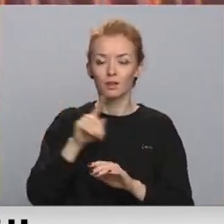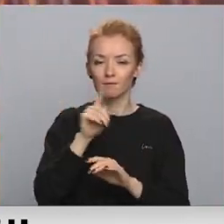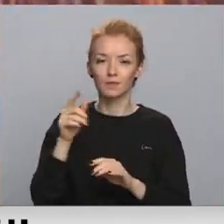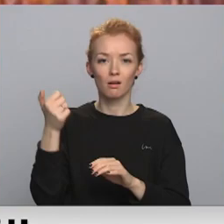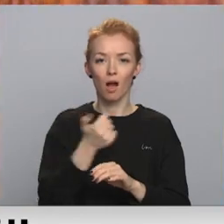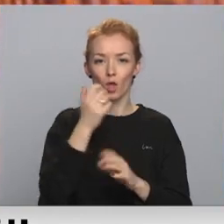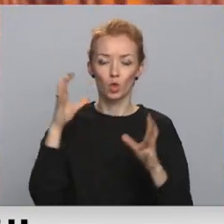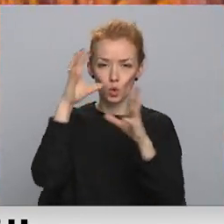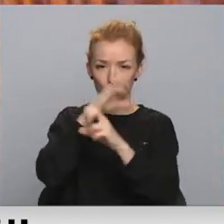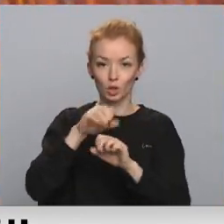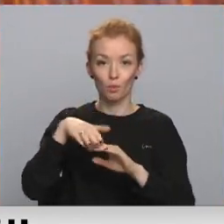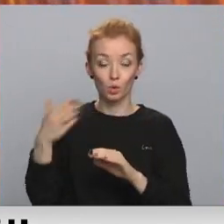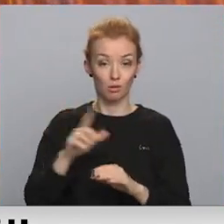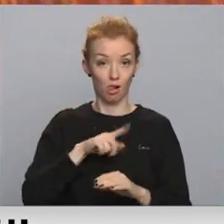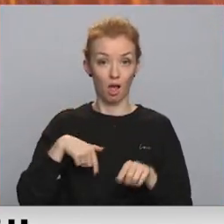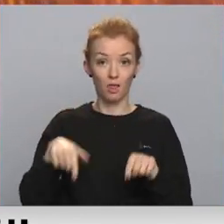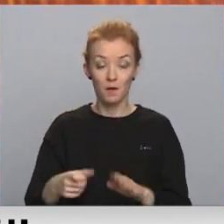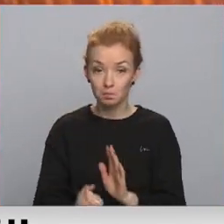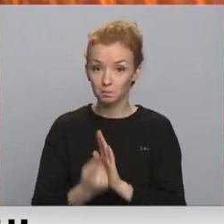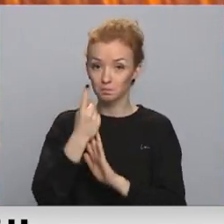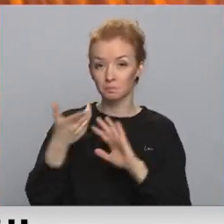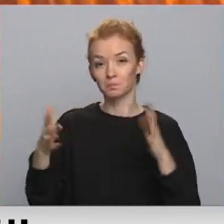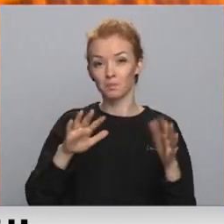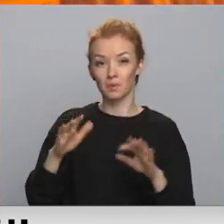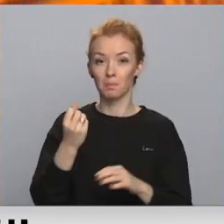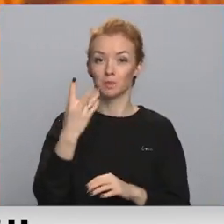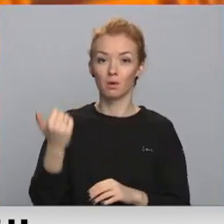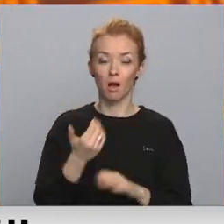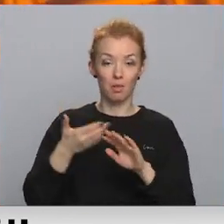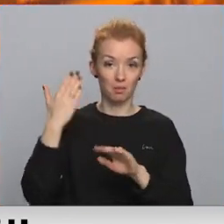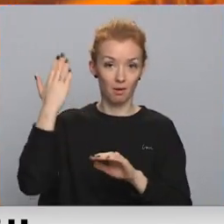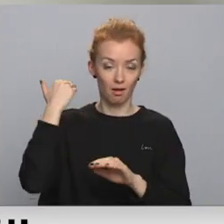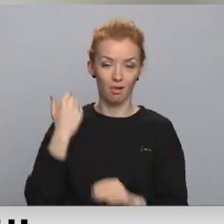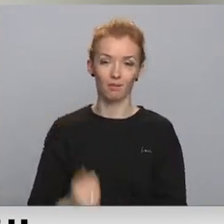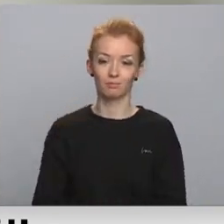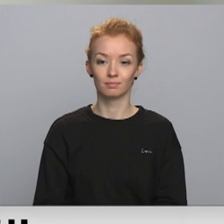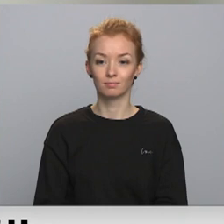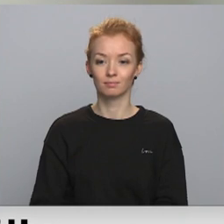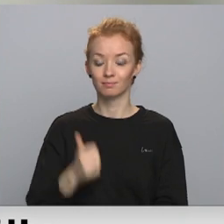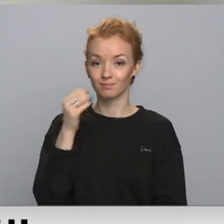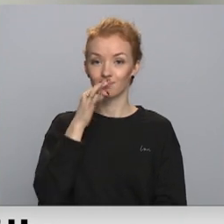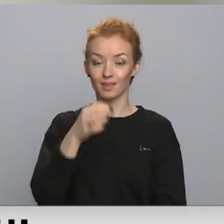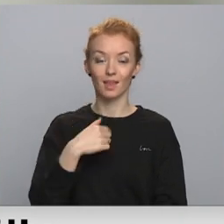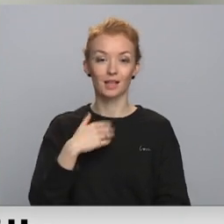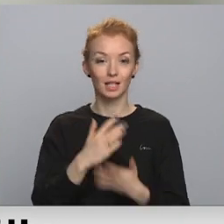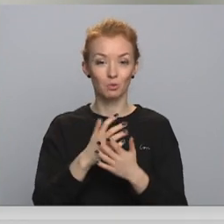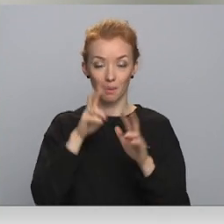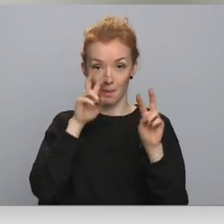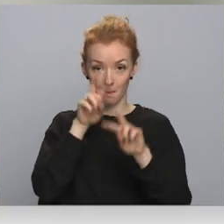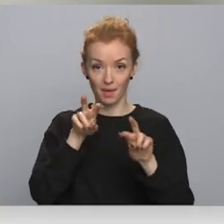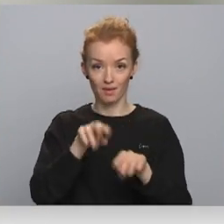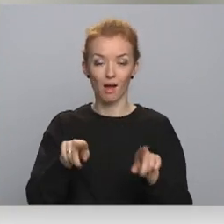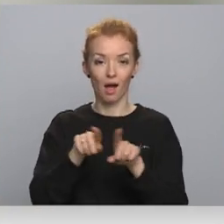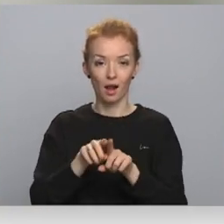sākuma. Latvijā šī tradīcija ienākusi apmēram pirms 15 gadiem. Es esmu mazliet papētījis arī piemēram